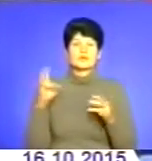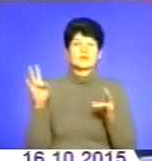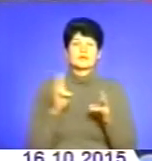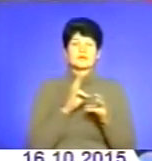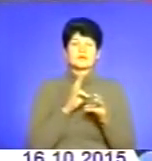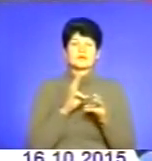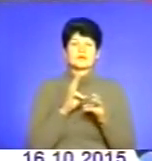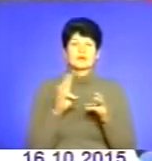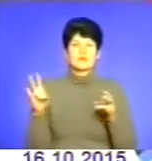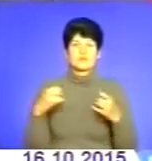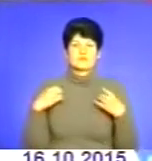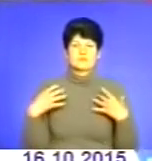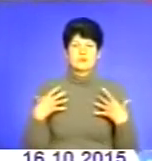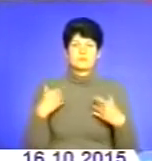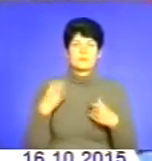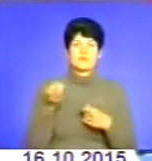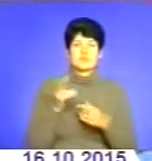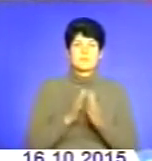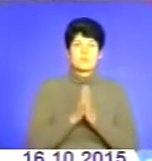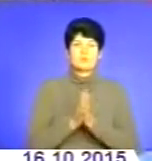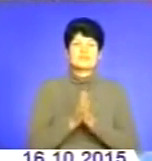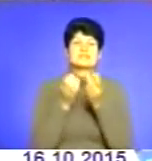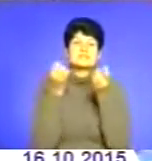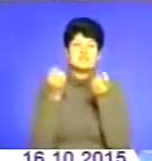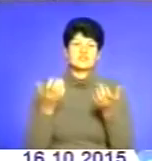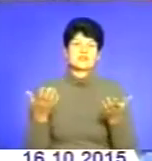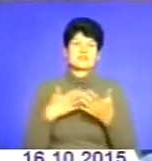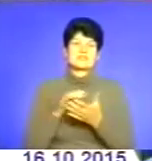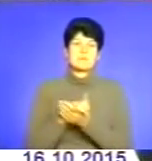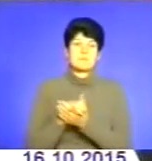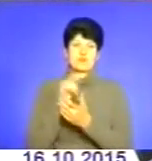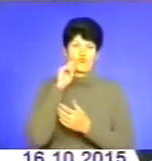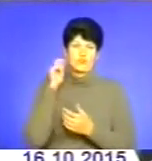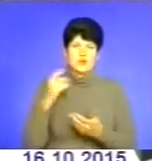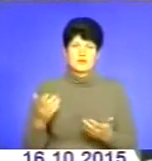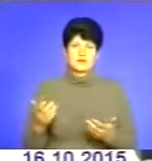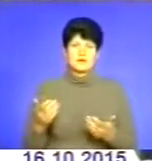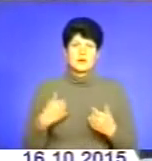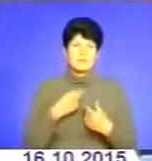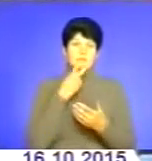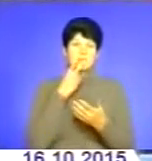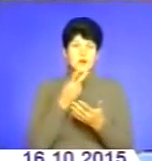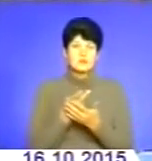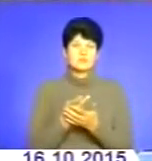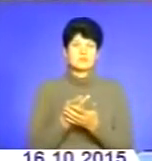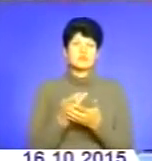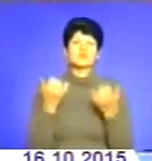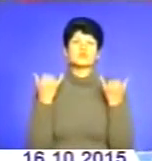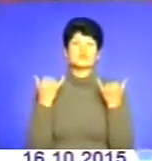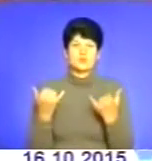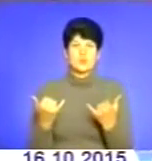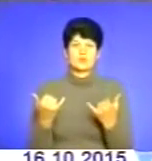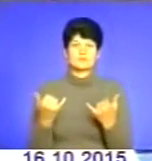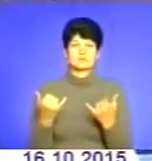Галицького коледжу, прийшли помолитися, звичайно, за мир в Україні. Тому, як бачимо, сьогодні